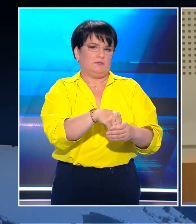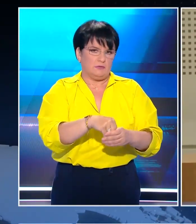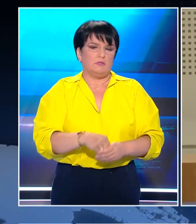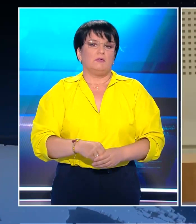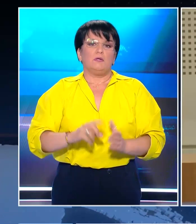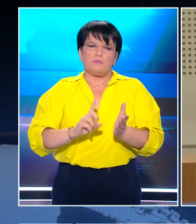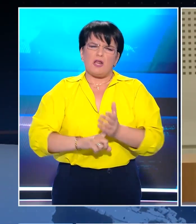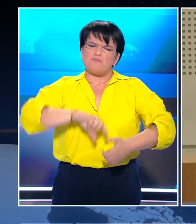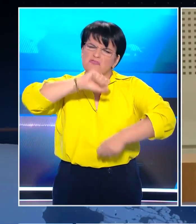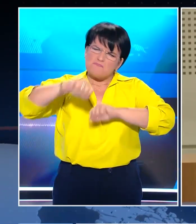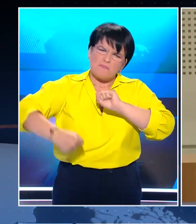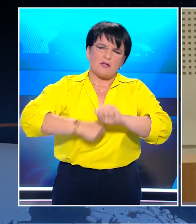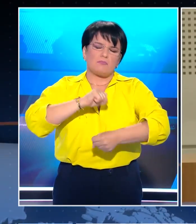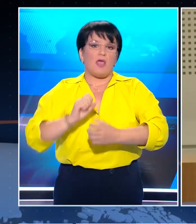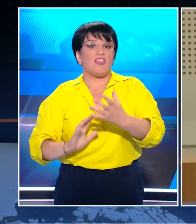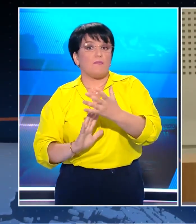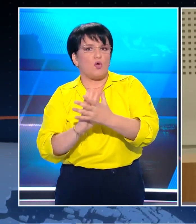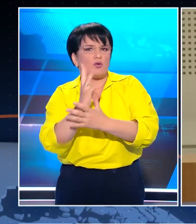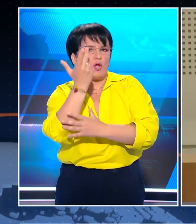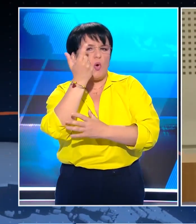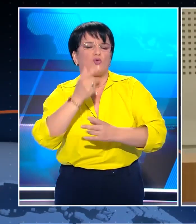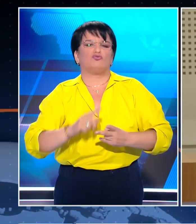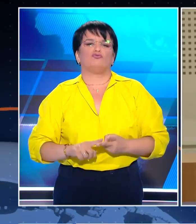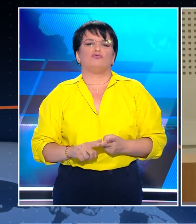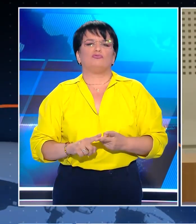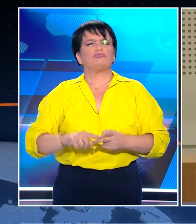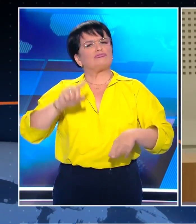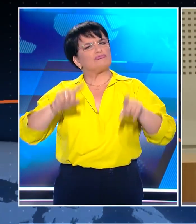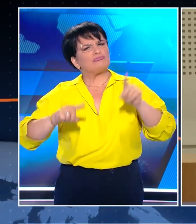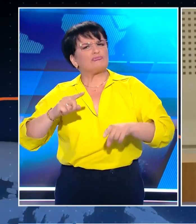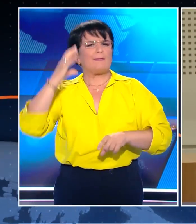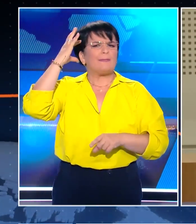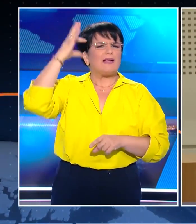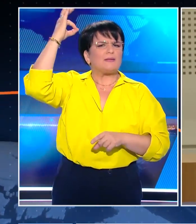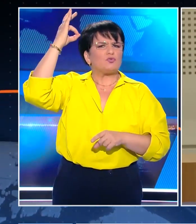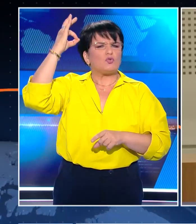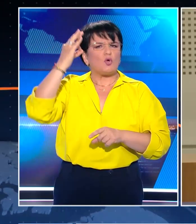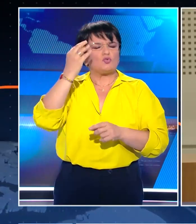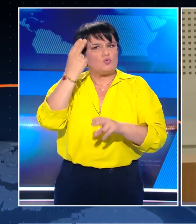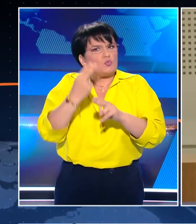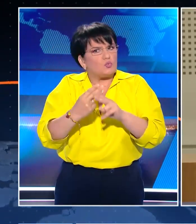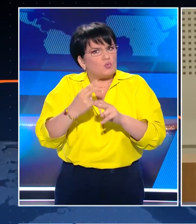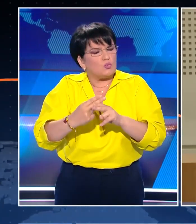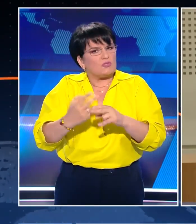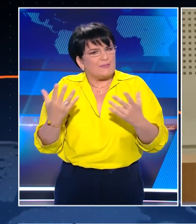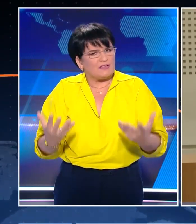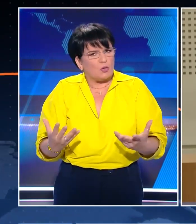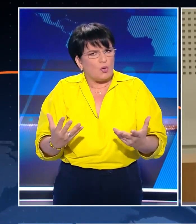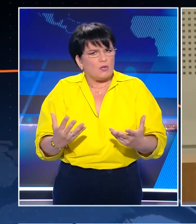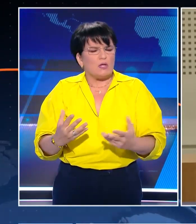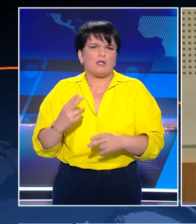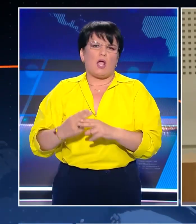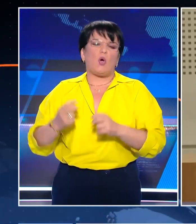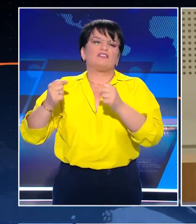είσαι μάχημος και δημιουργικός, ίσως σε κάποιες περιπτώσεις ακόμα πιο χρήσιμος και χωρίς